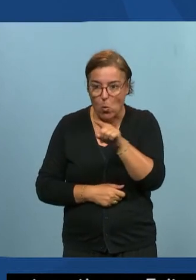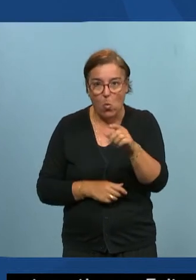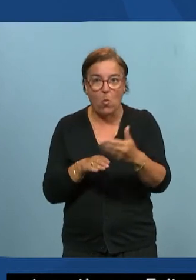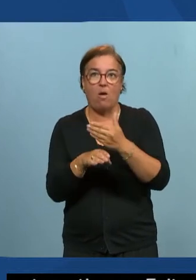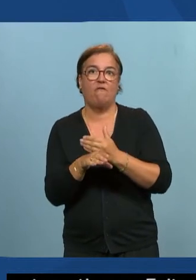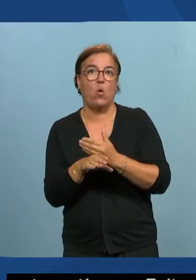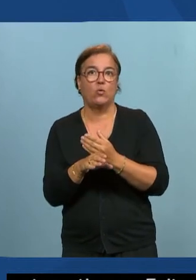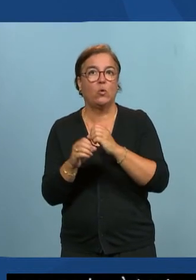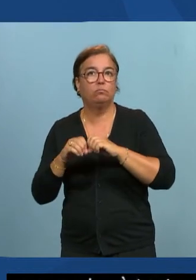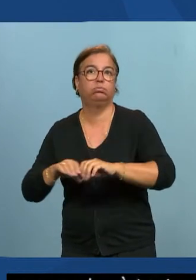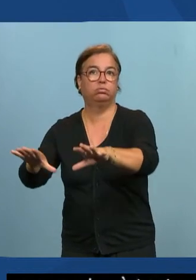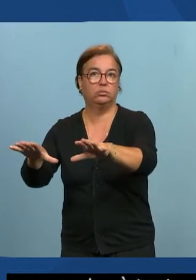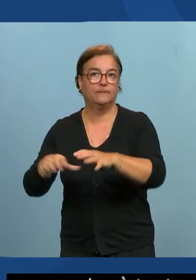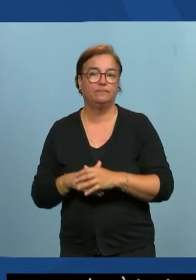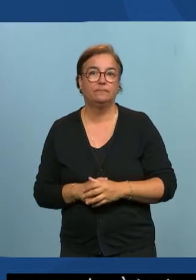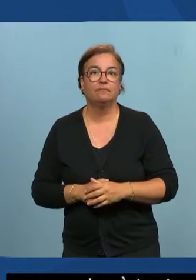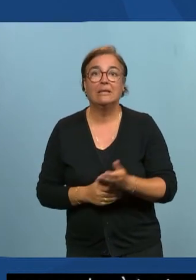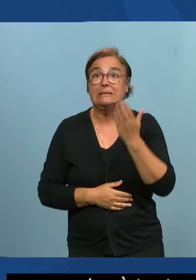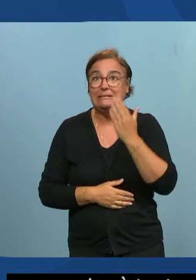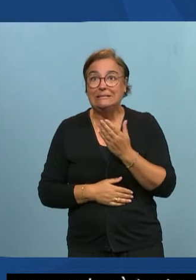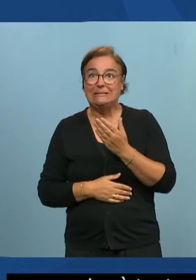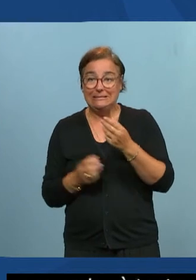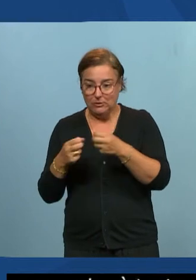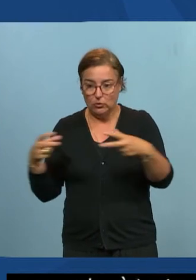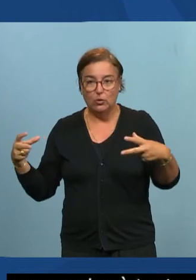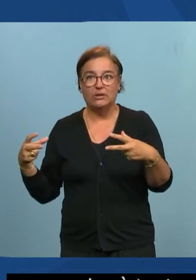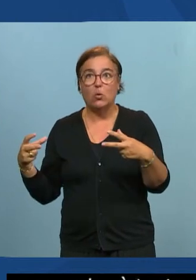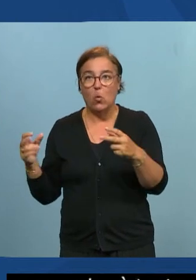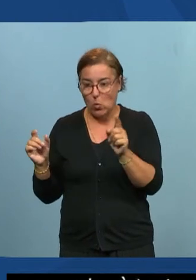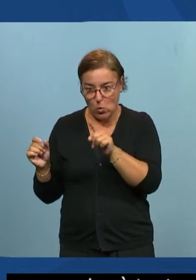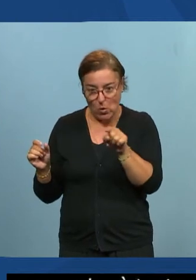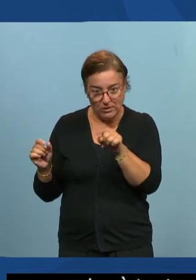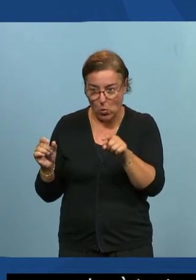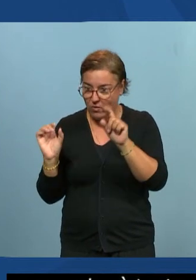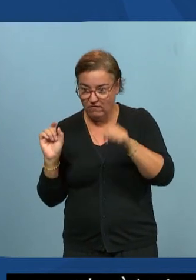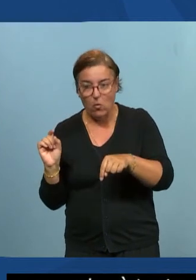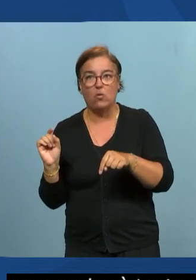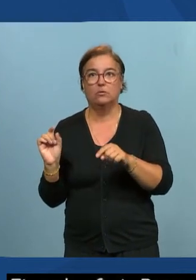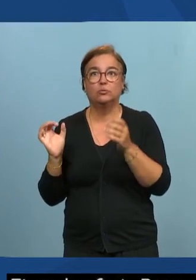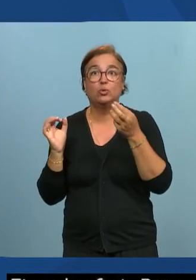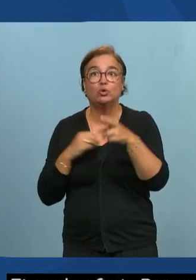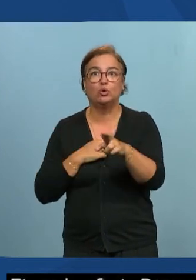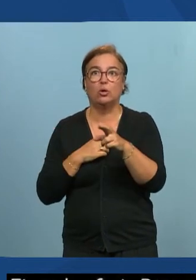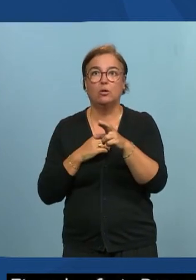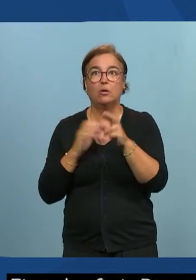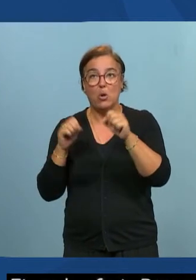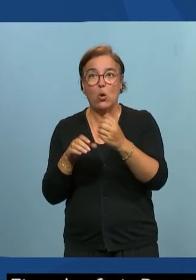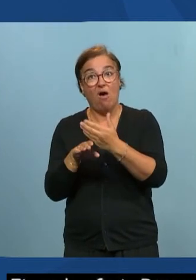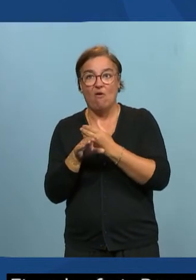vous utilisez une solution automatique origés derrière vérifier les sous-titres sont bien et origés derrière et comme ça